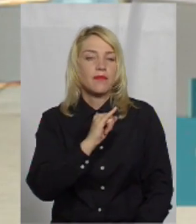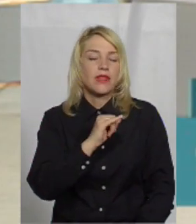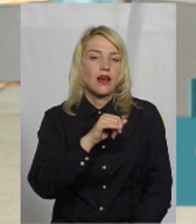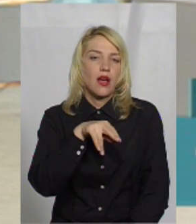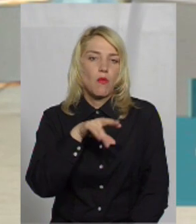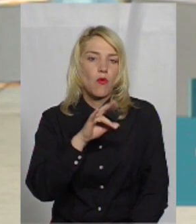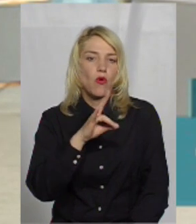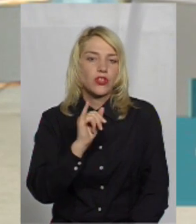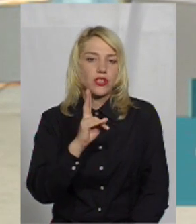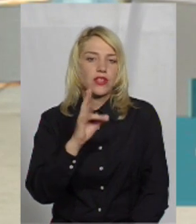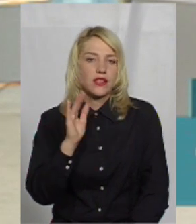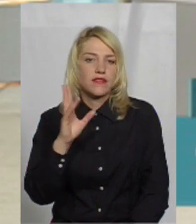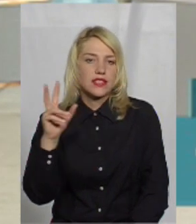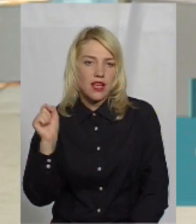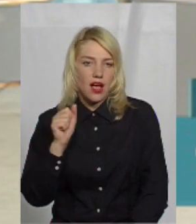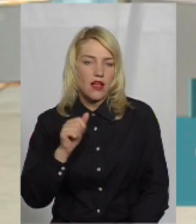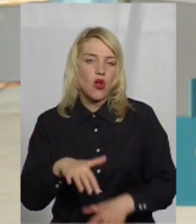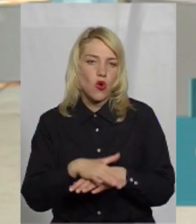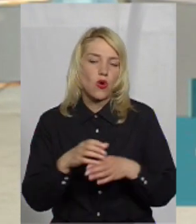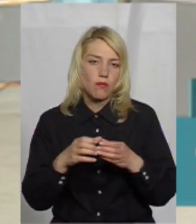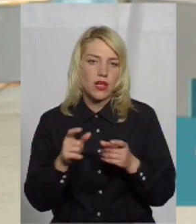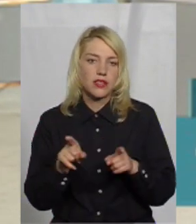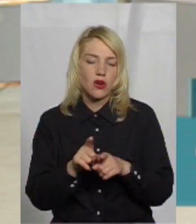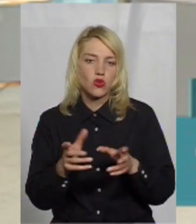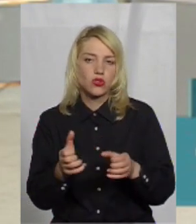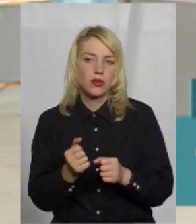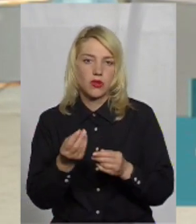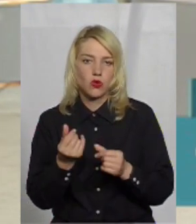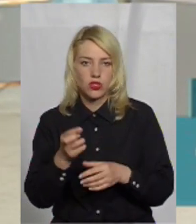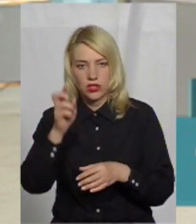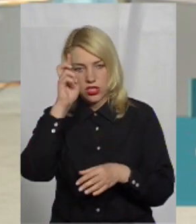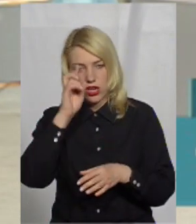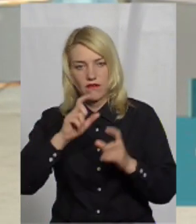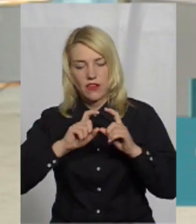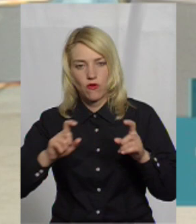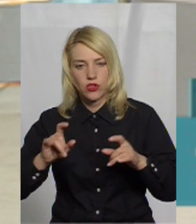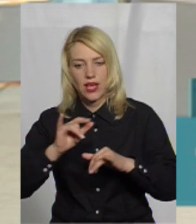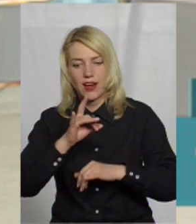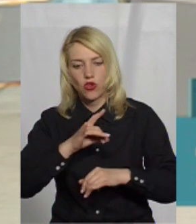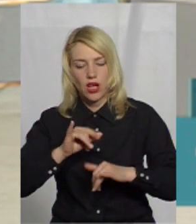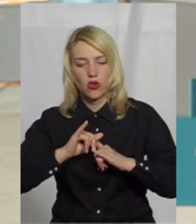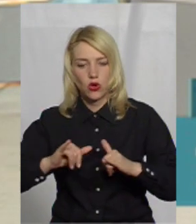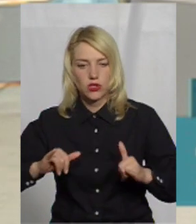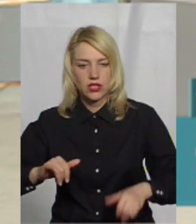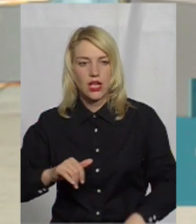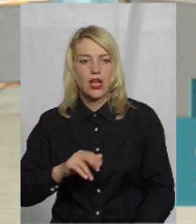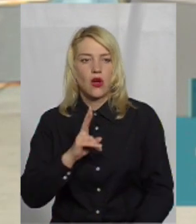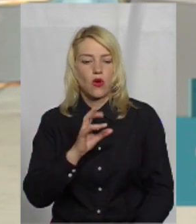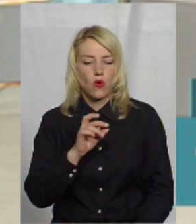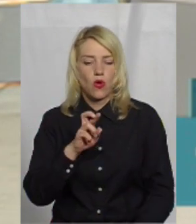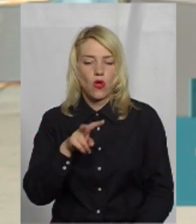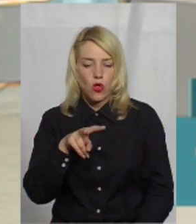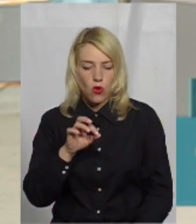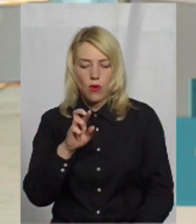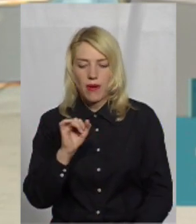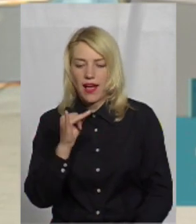громада, також вони отримали кошти з Державного фонду регіонального роздку, це село Ходорівці, Колобаєвського та ГЕК Кам'їни з